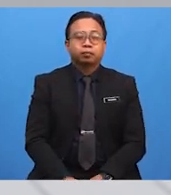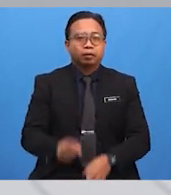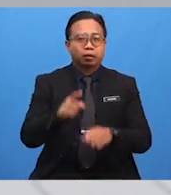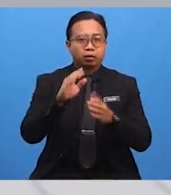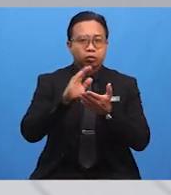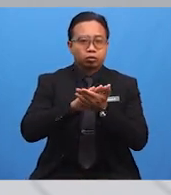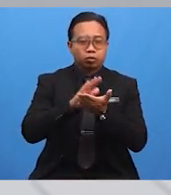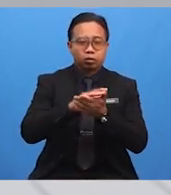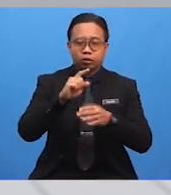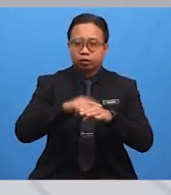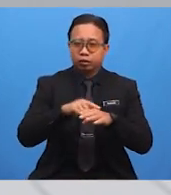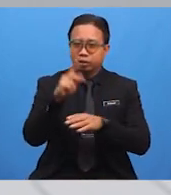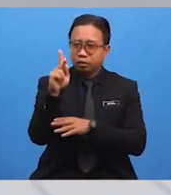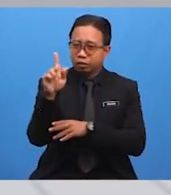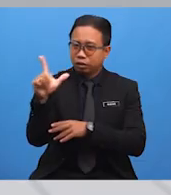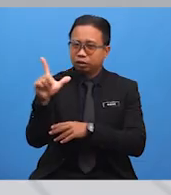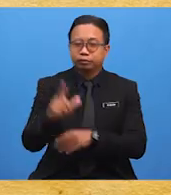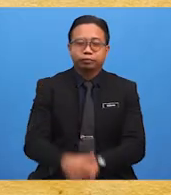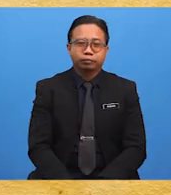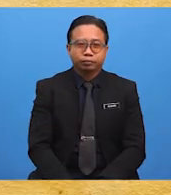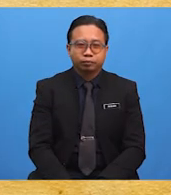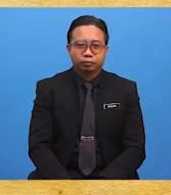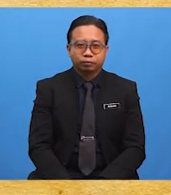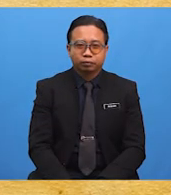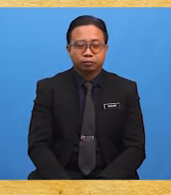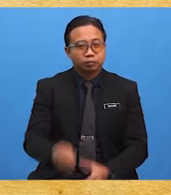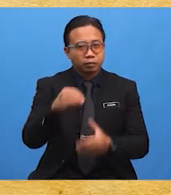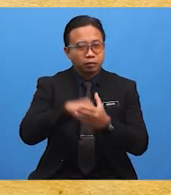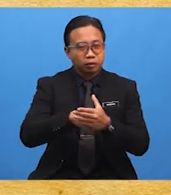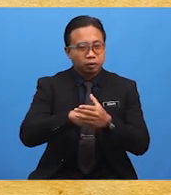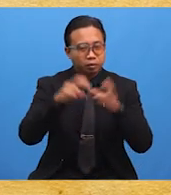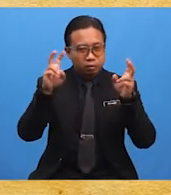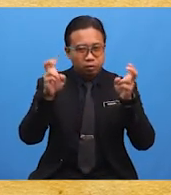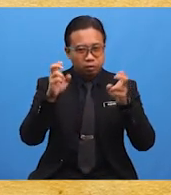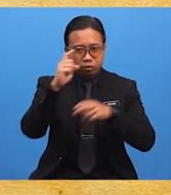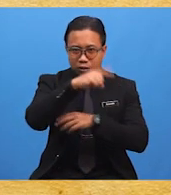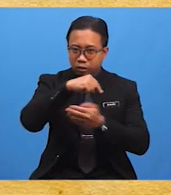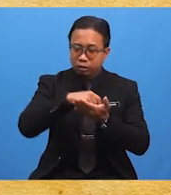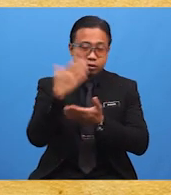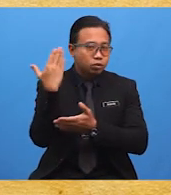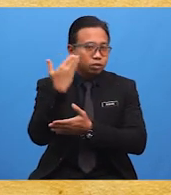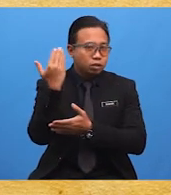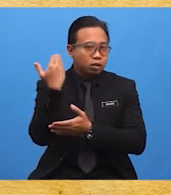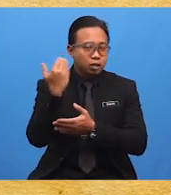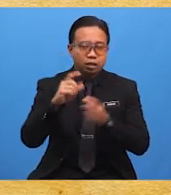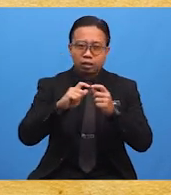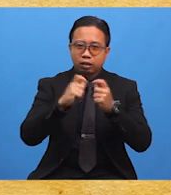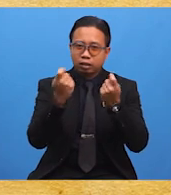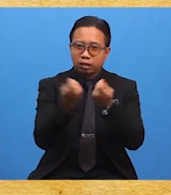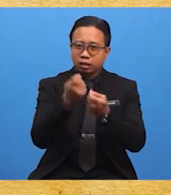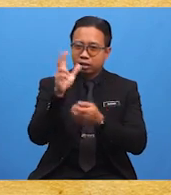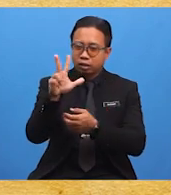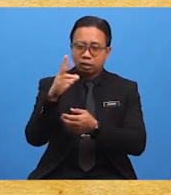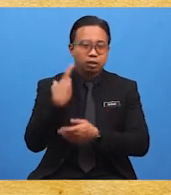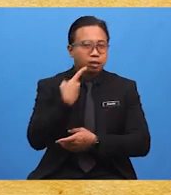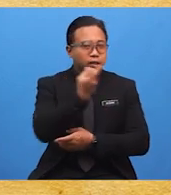kebangsaan Confucian di Kuala Lumpur. Dalam episod Pelajaran Sejarah Tingkatan 3 kali ini, kita